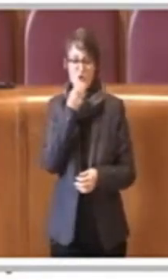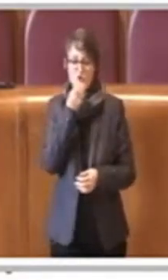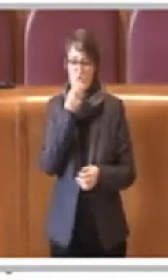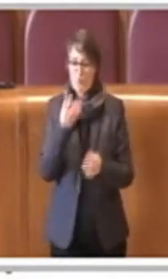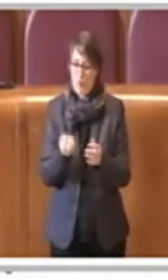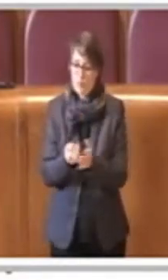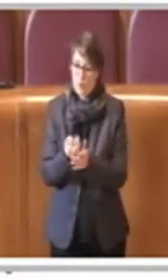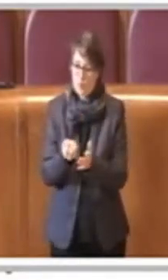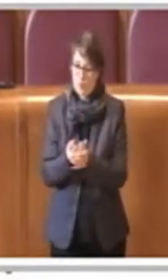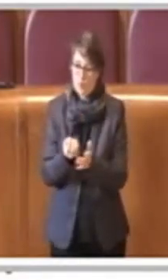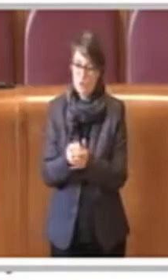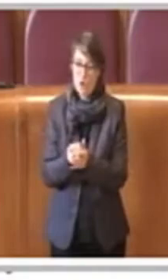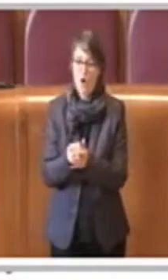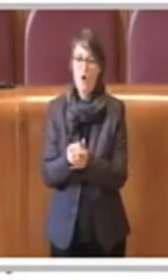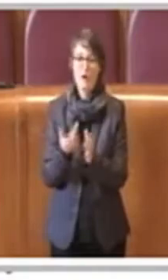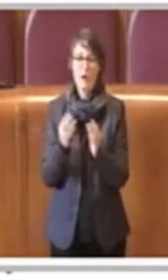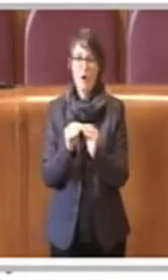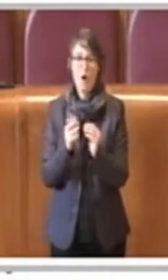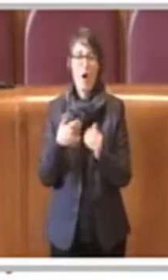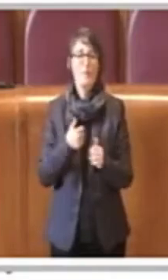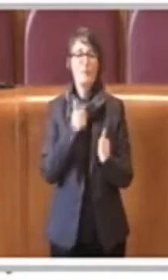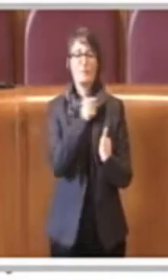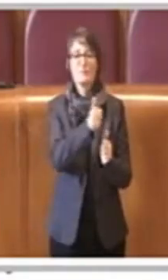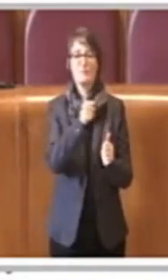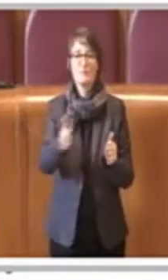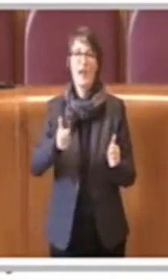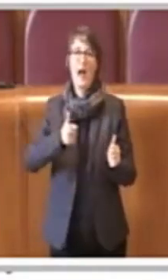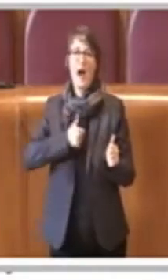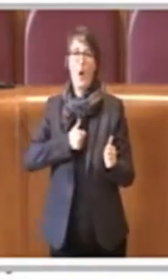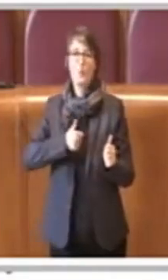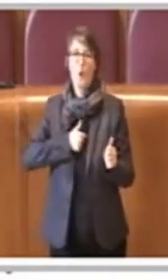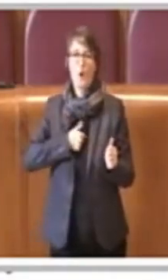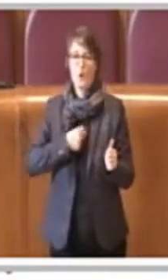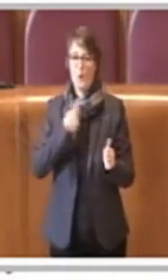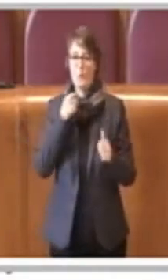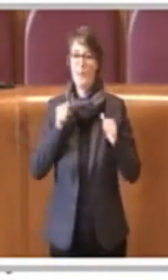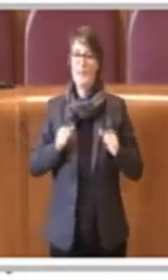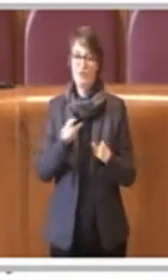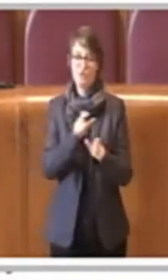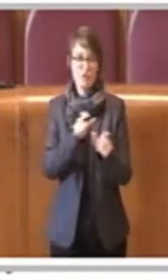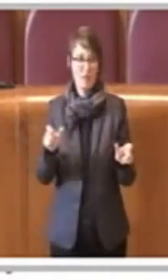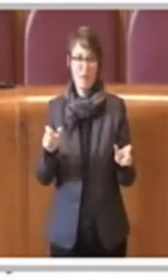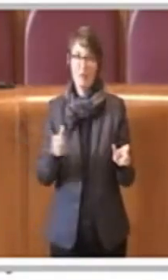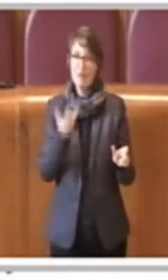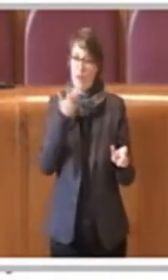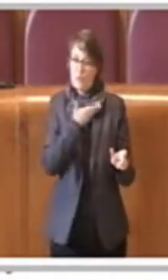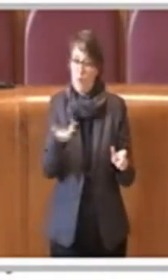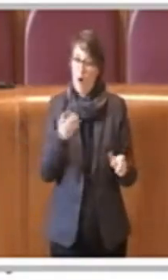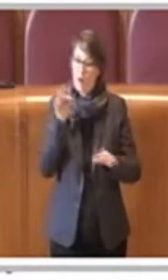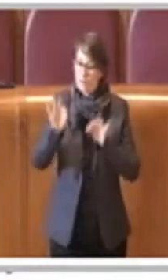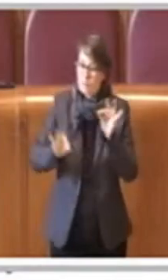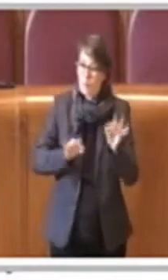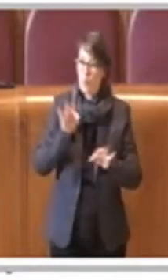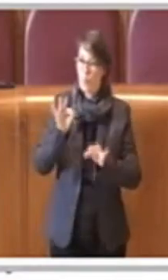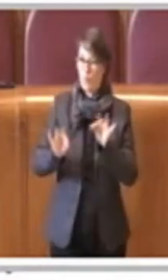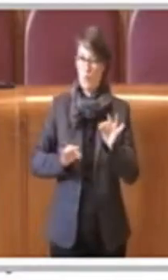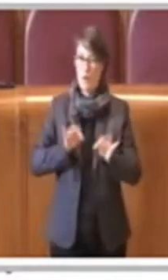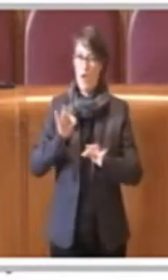autonomo da tanti cittadini volenterosi che comunque curano le parti diciamo più